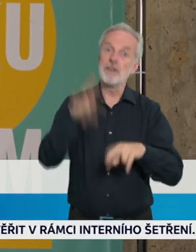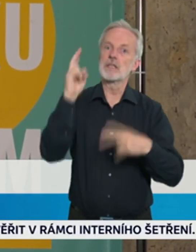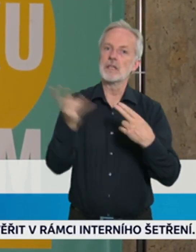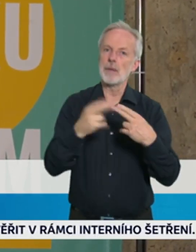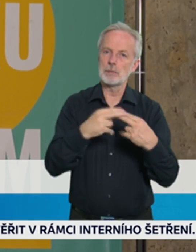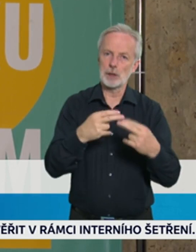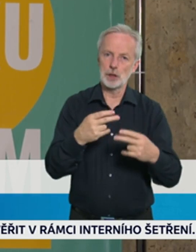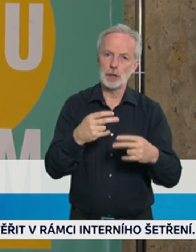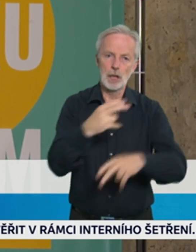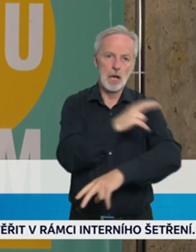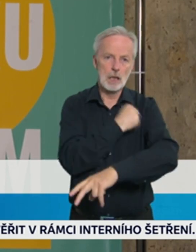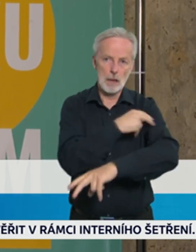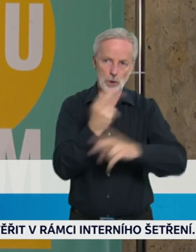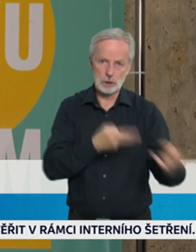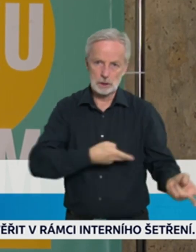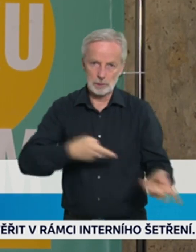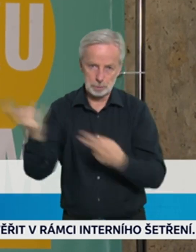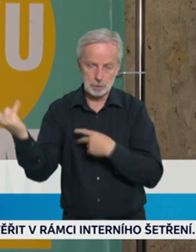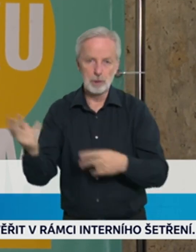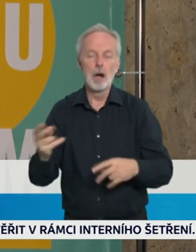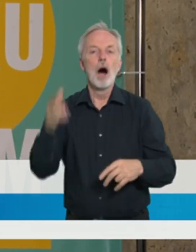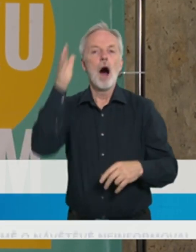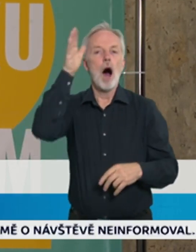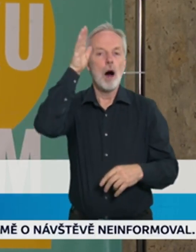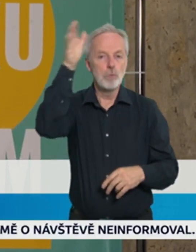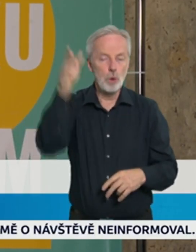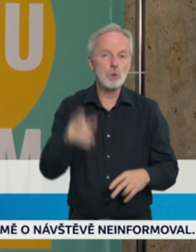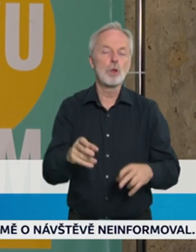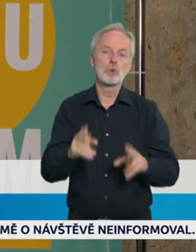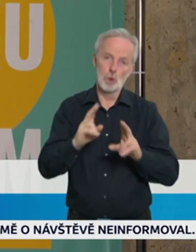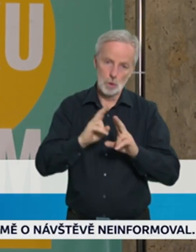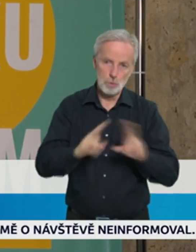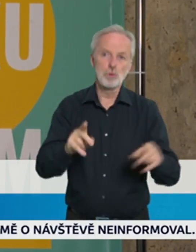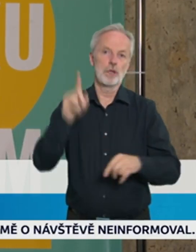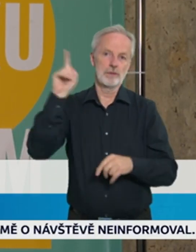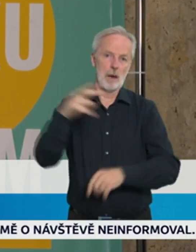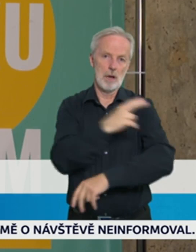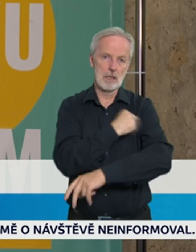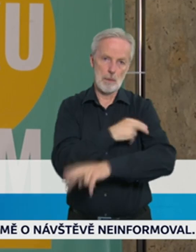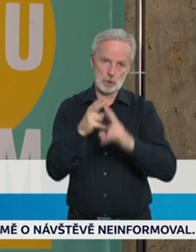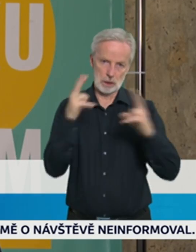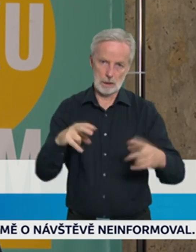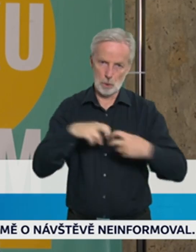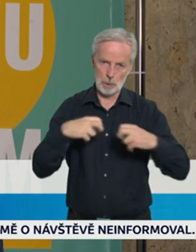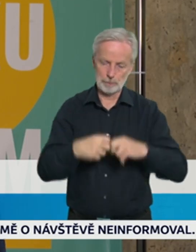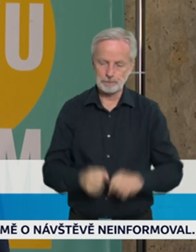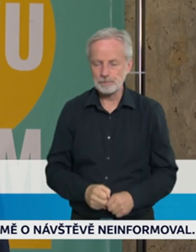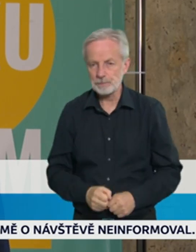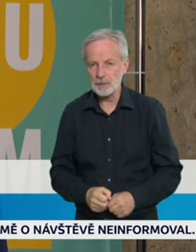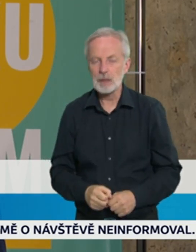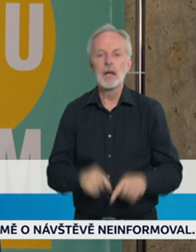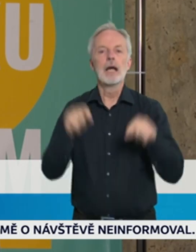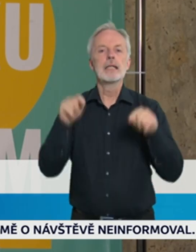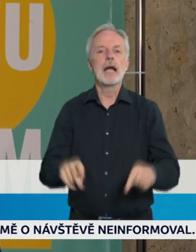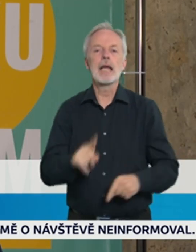to může skutečně způsobit do těch následujících týdnů poměrně výrazné problémy. V tuto chvíli zhruba 4 miliony lidí